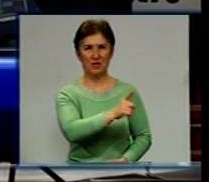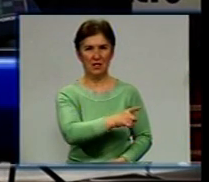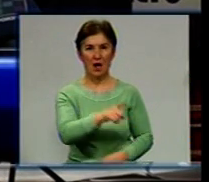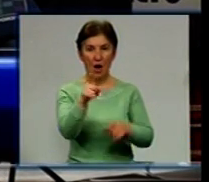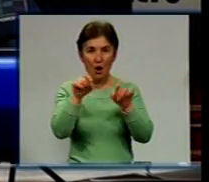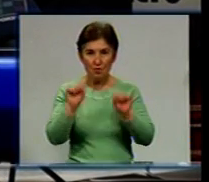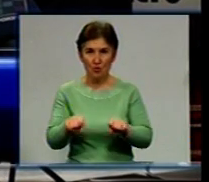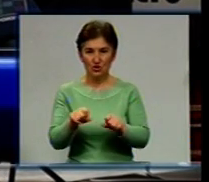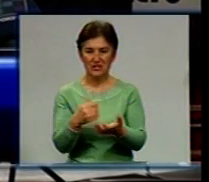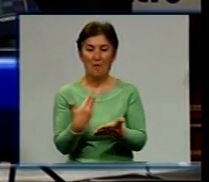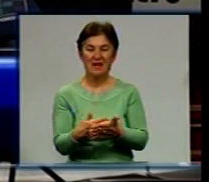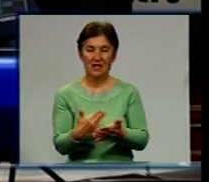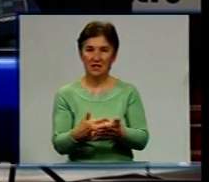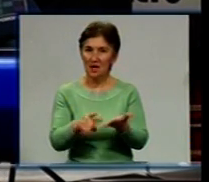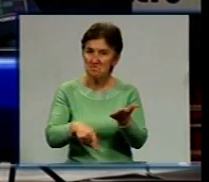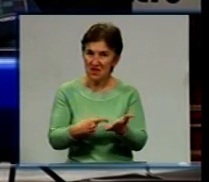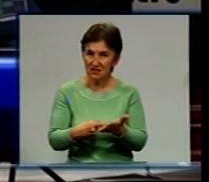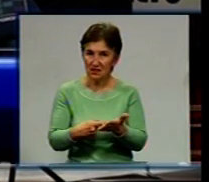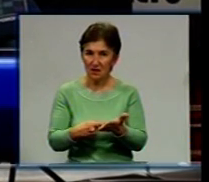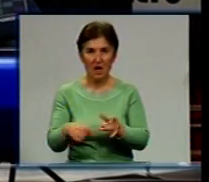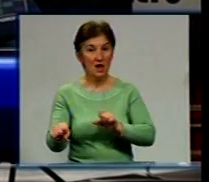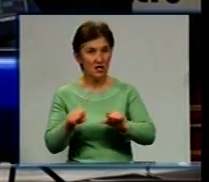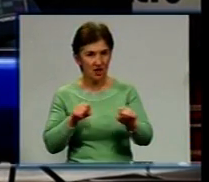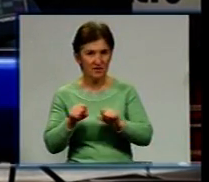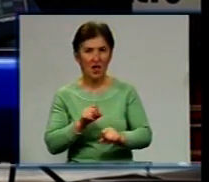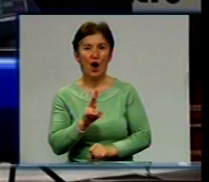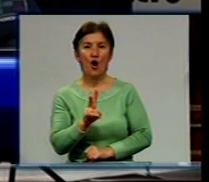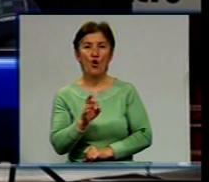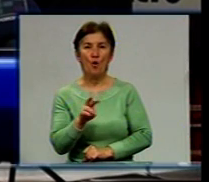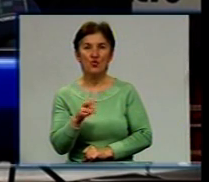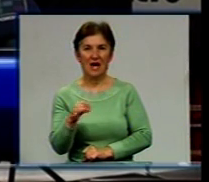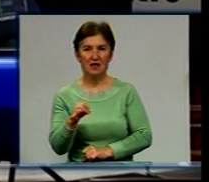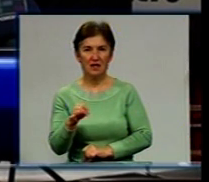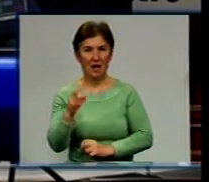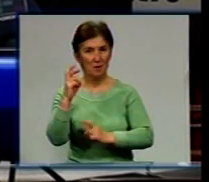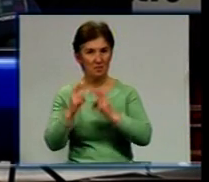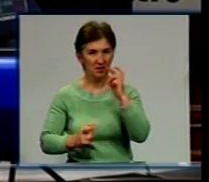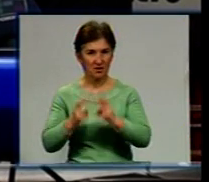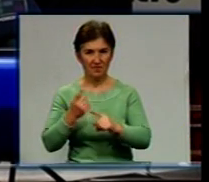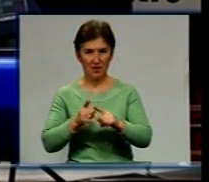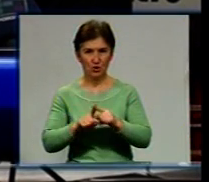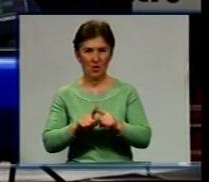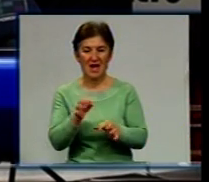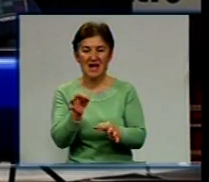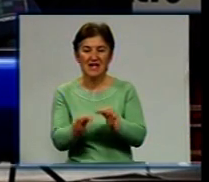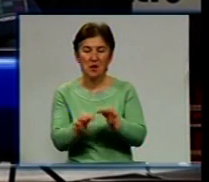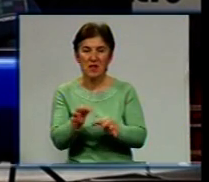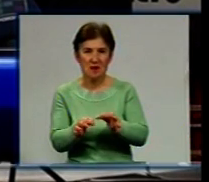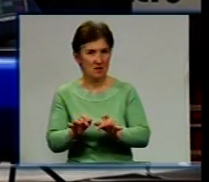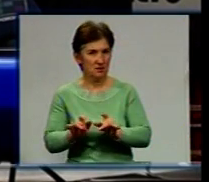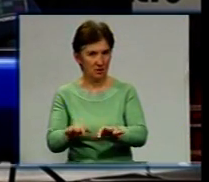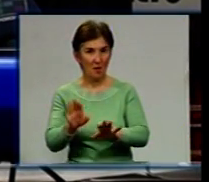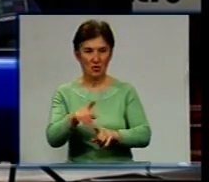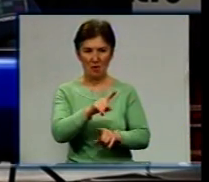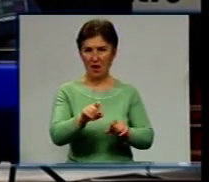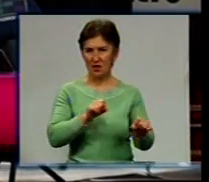приклади міст і керівників комунальних підприємств, по яким порушено кримінальні справи, а потім керівники районів виходять